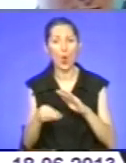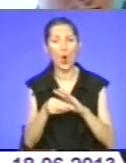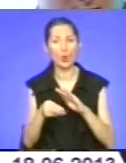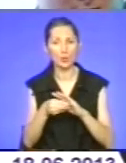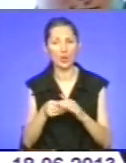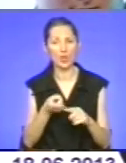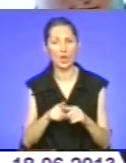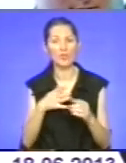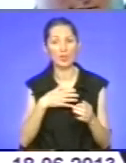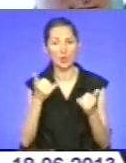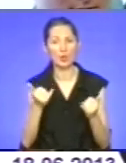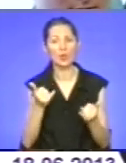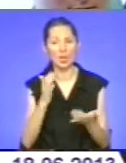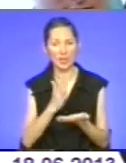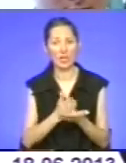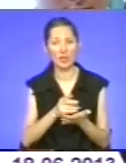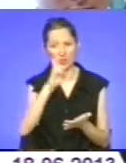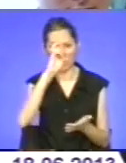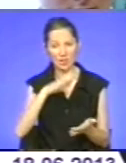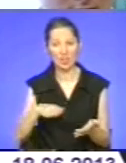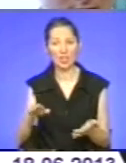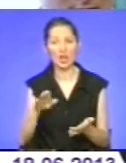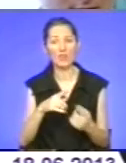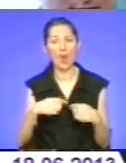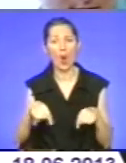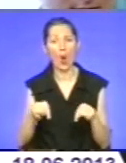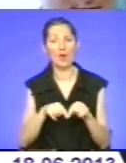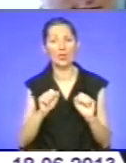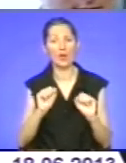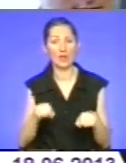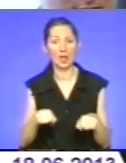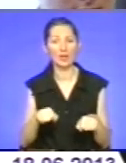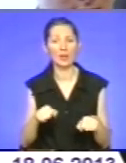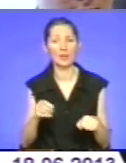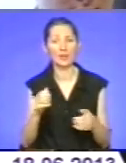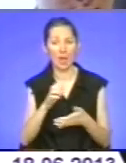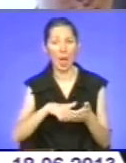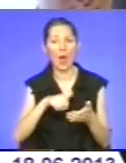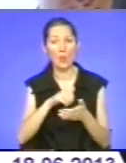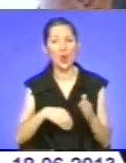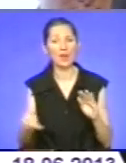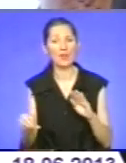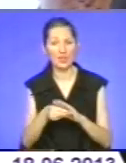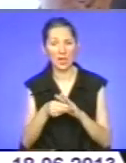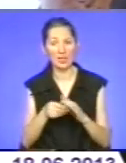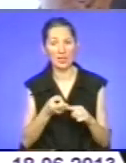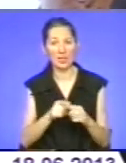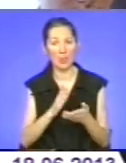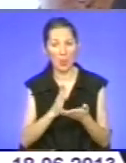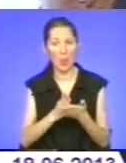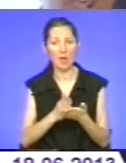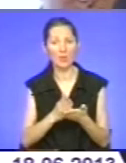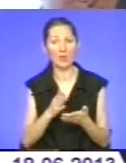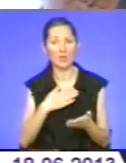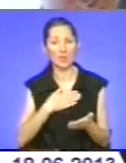сьогодні ще нічого гріху таїти є в державних органах влади. Побори, взятки, які ми маємо, воно у накопилось